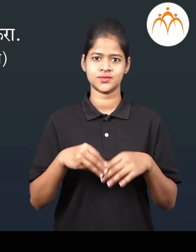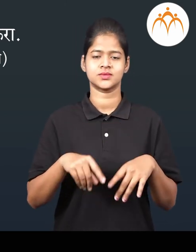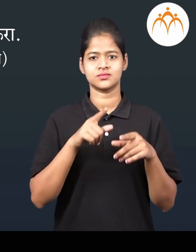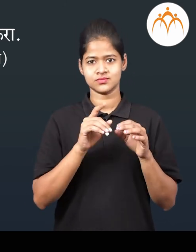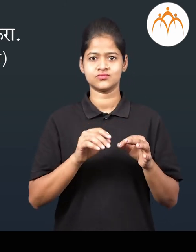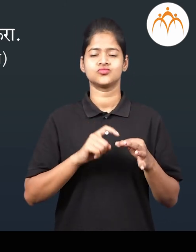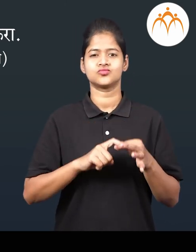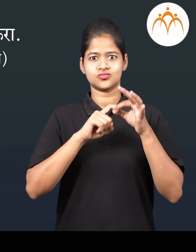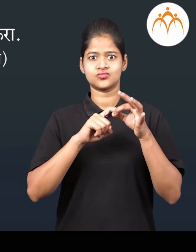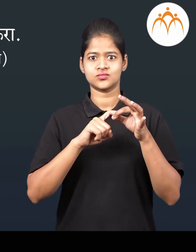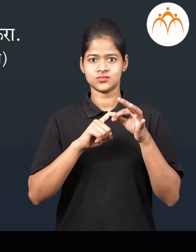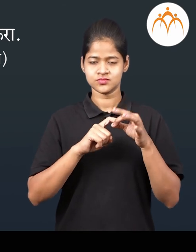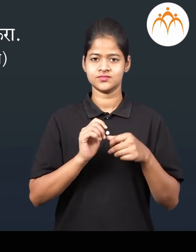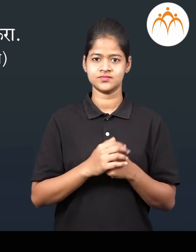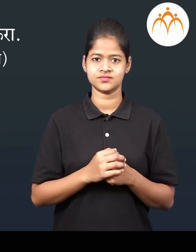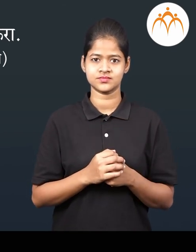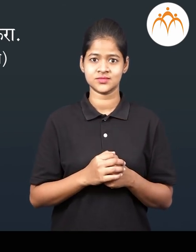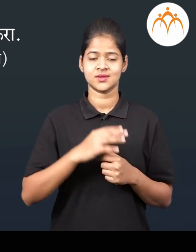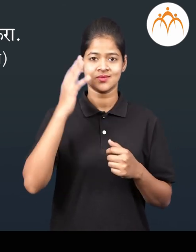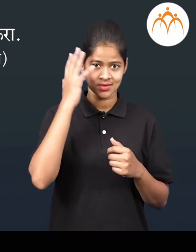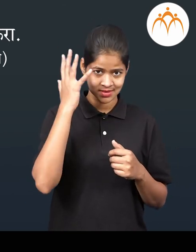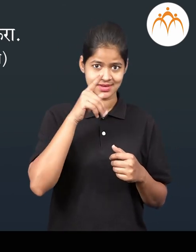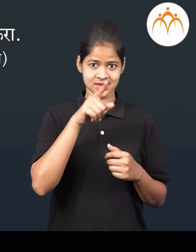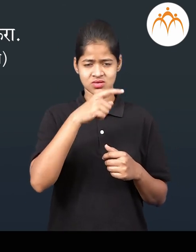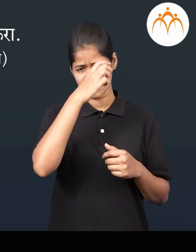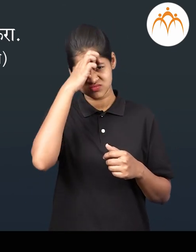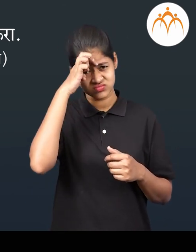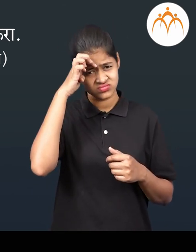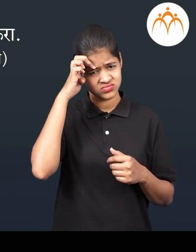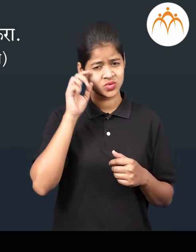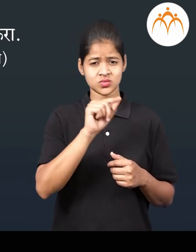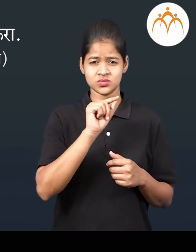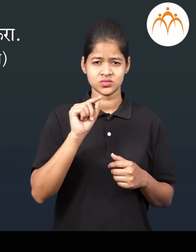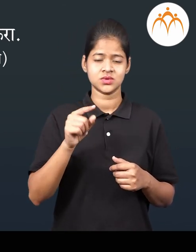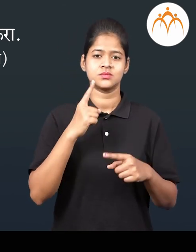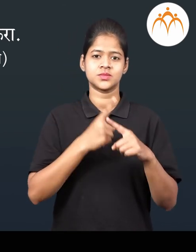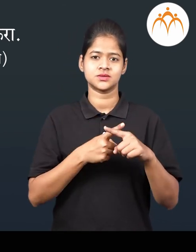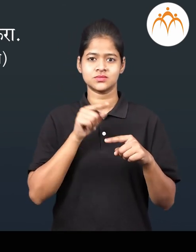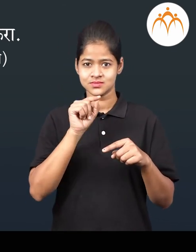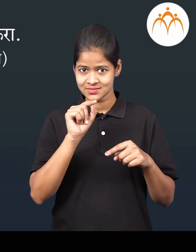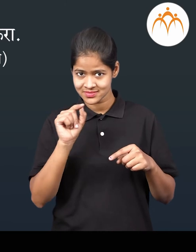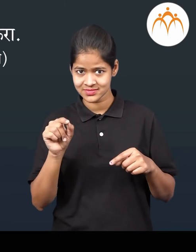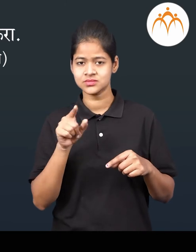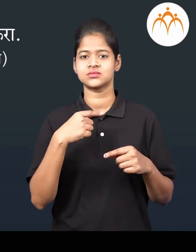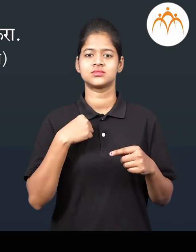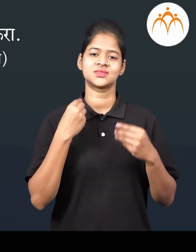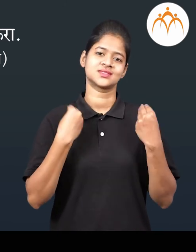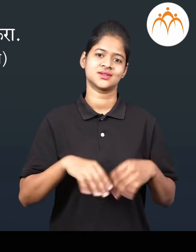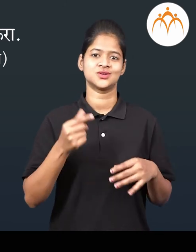आपन उन्हाल्याद टिम्ब टिम्ब आणी टिम्ब टिम्ब कपडे वापरतो